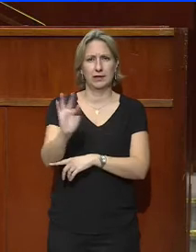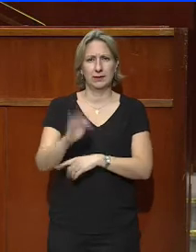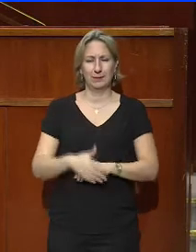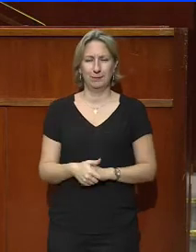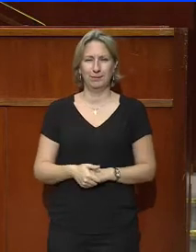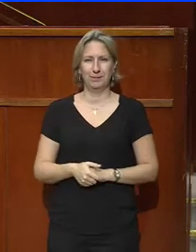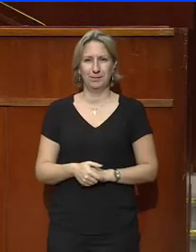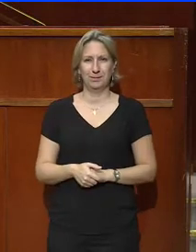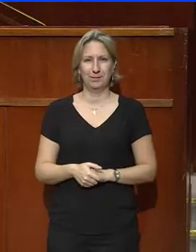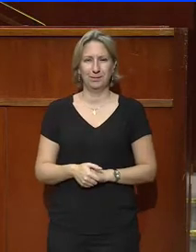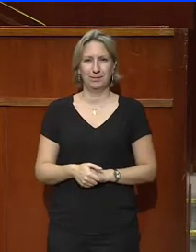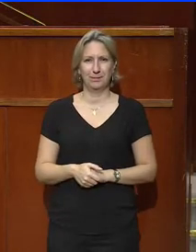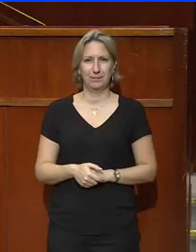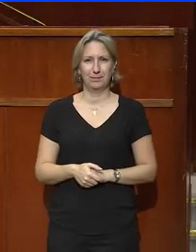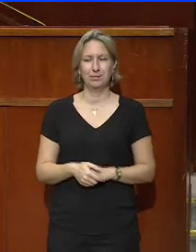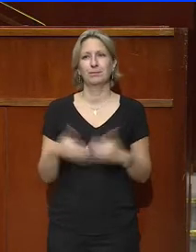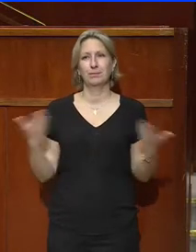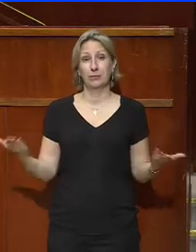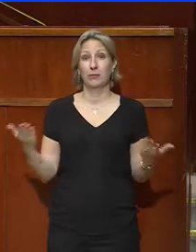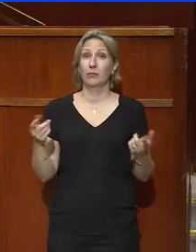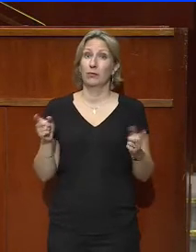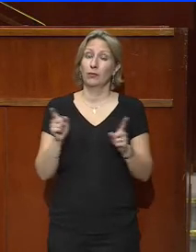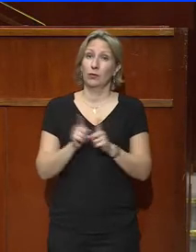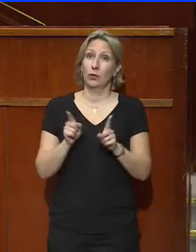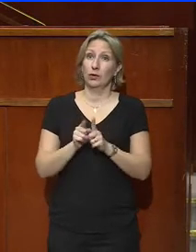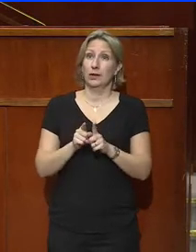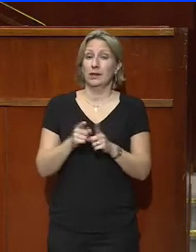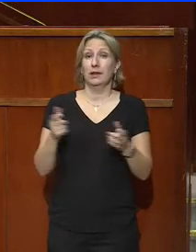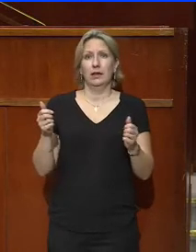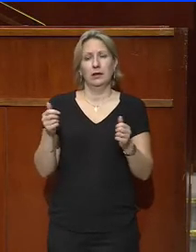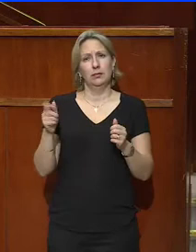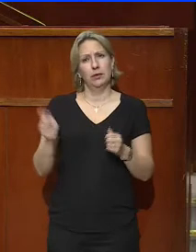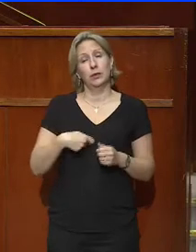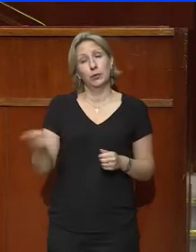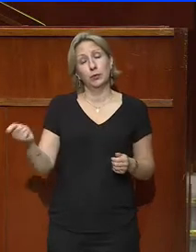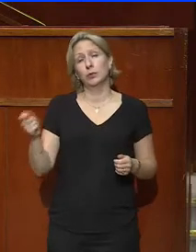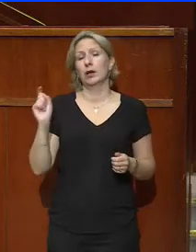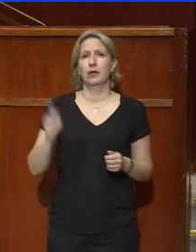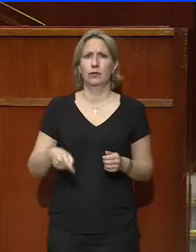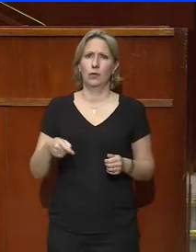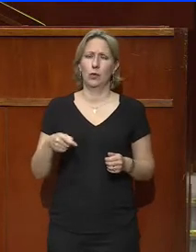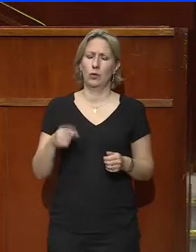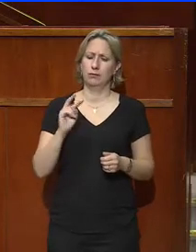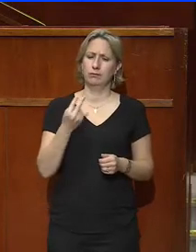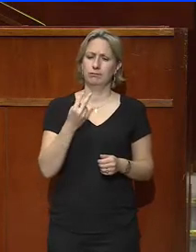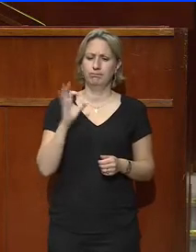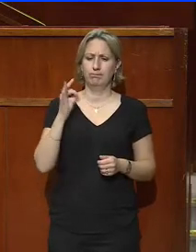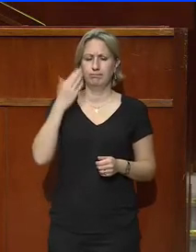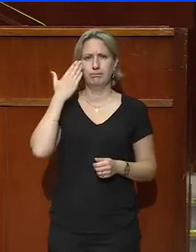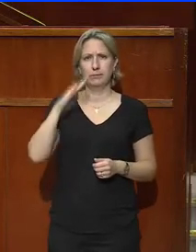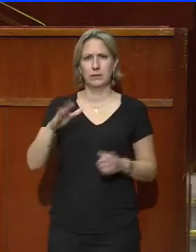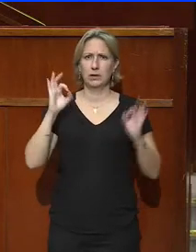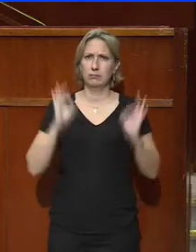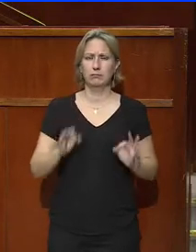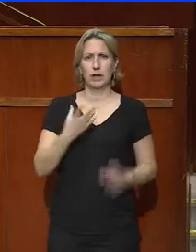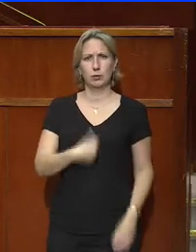Nous notons enfin, en mesurant avec gravité et responsabilité, l'importance du